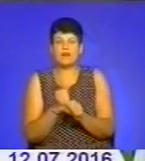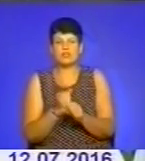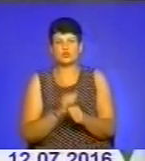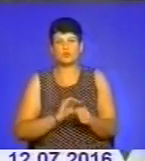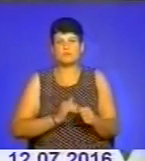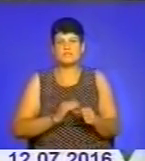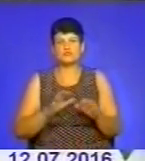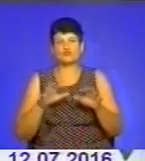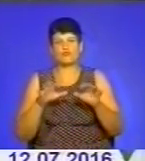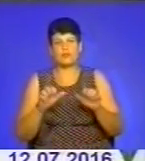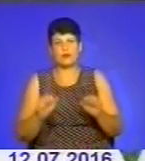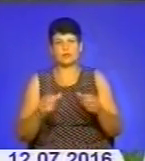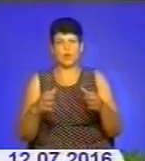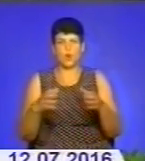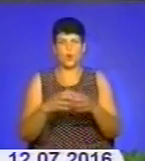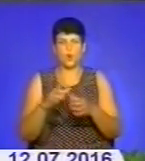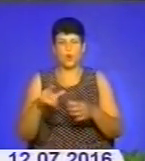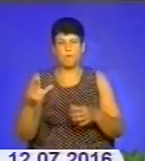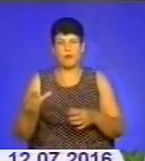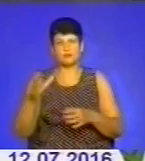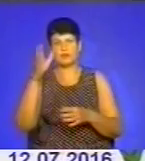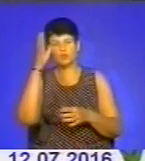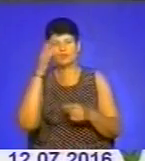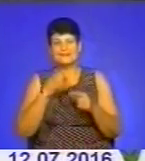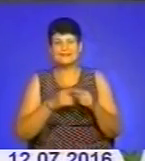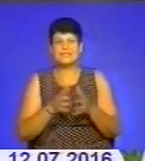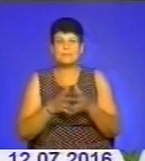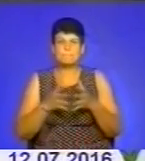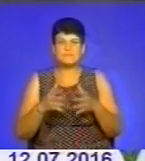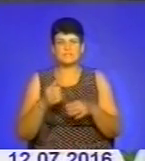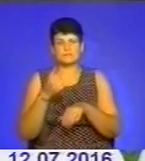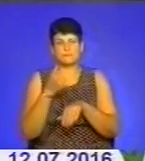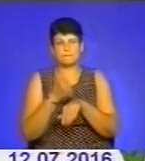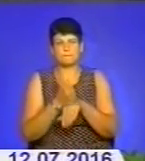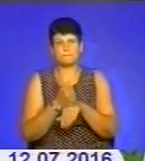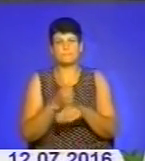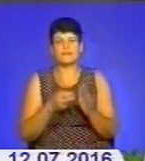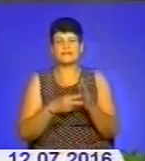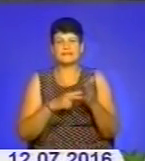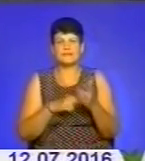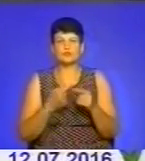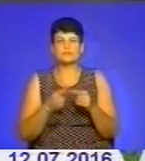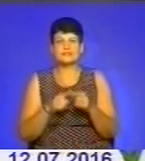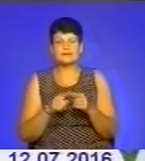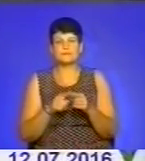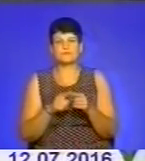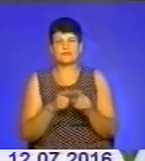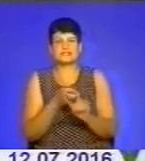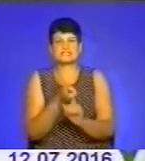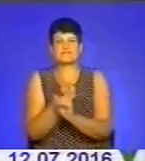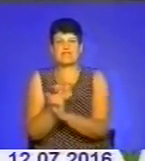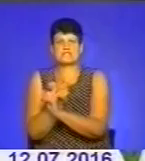науки. Власне, десь, напевно, найбільшим є пріоритетом – це встановлення цього синергетичного зв'язку між